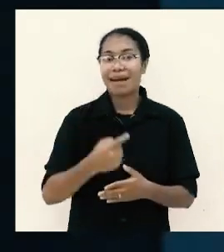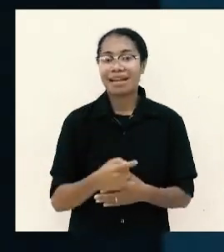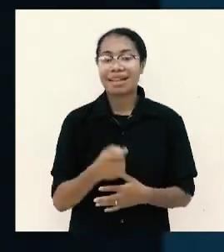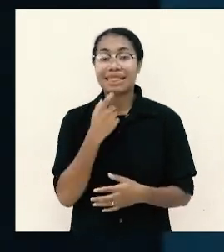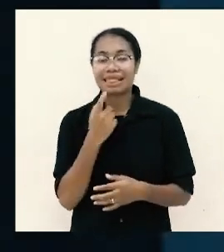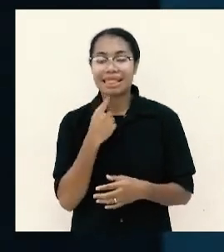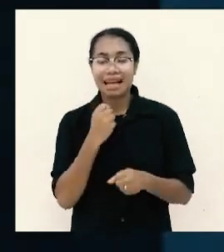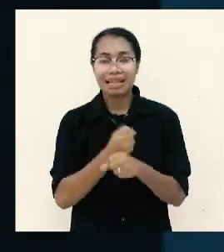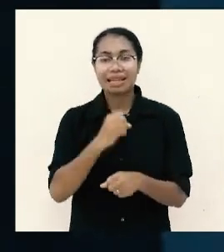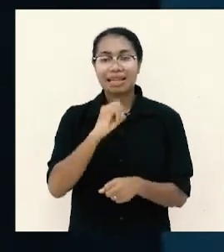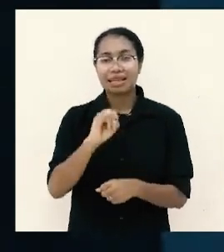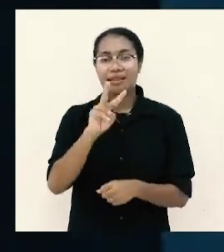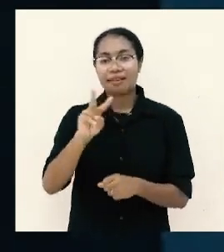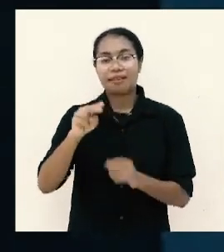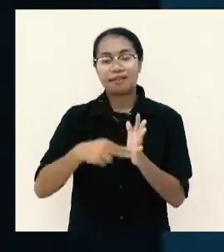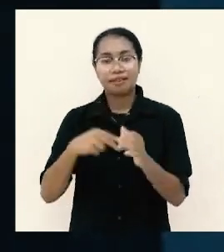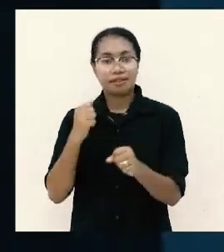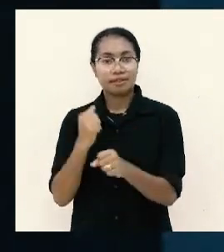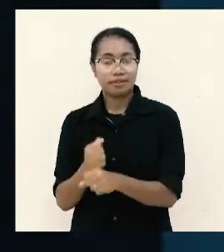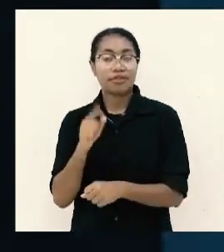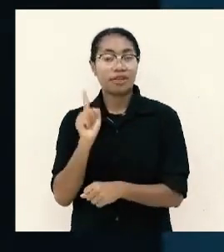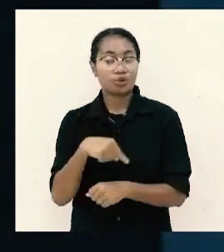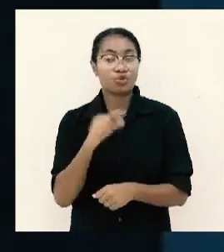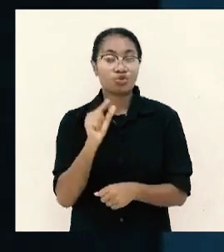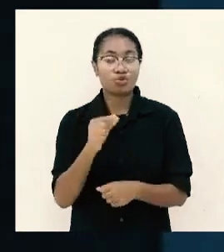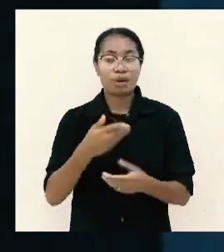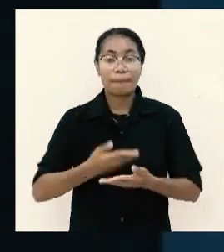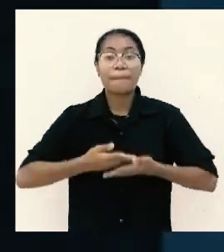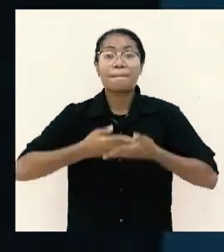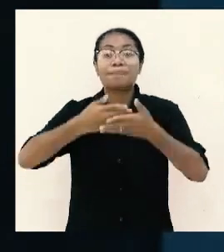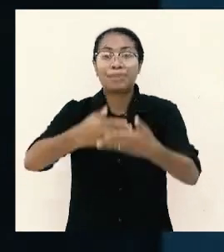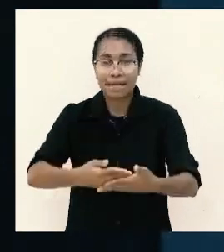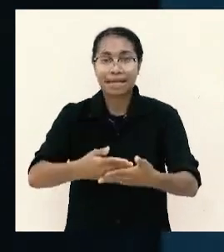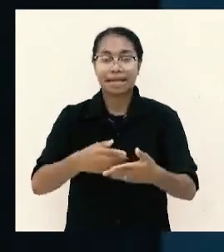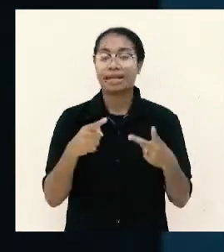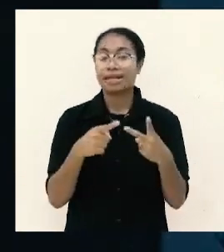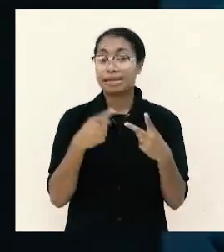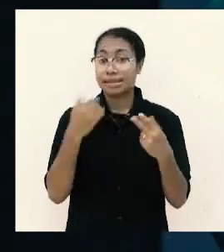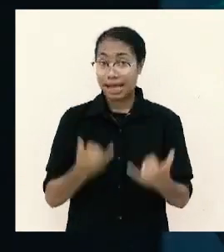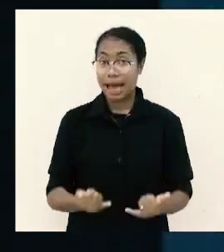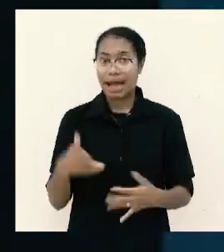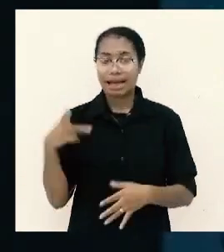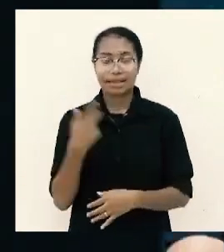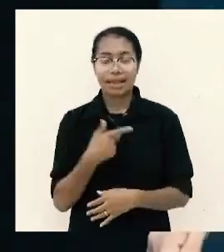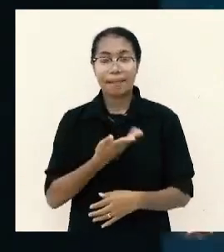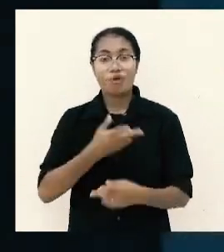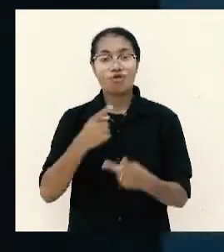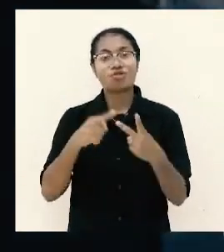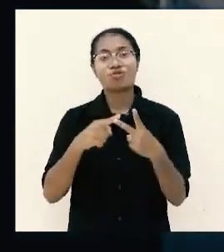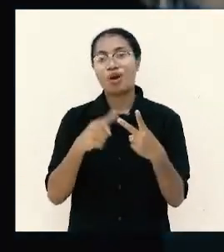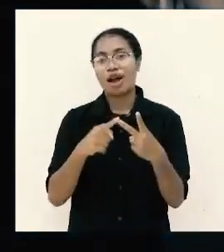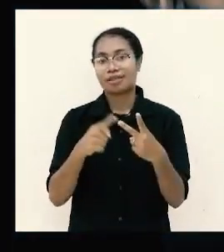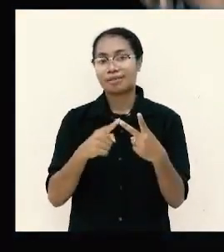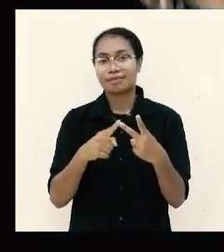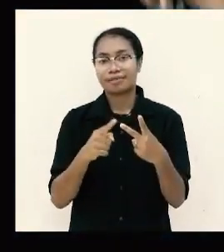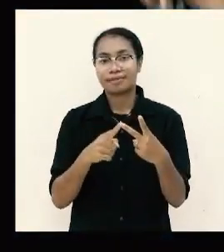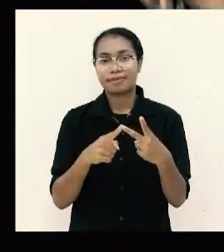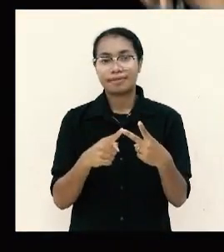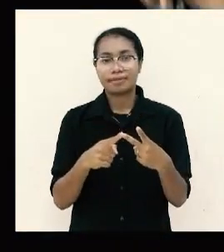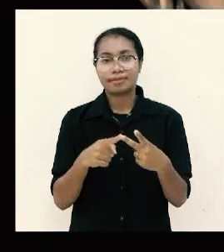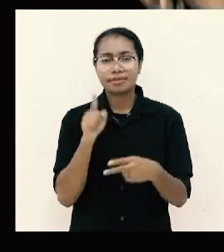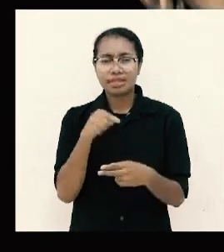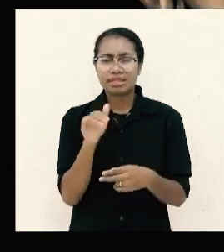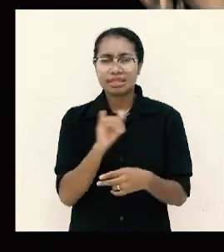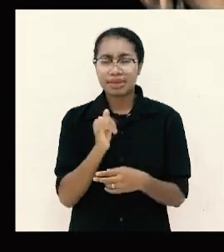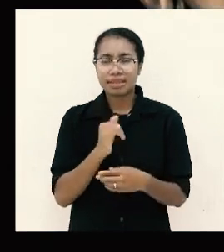soal memberi sekarang kita akan masuk pada hal yang kedua yakni receiving menerima